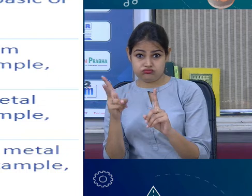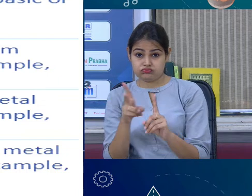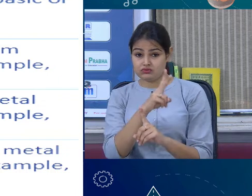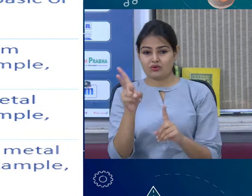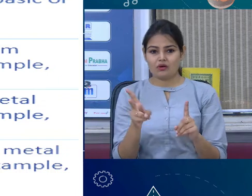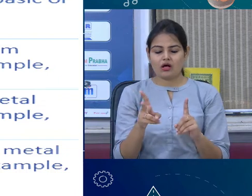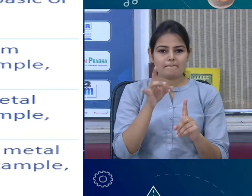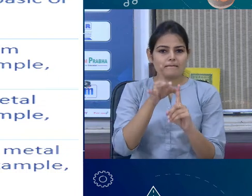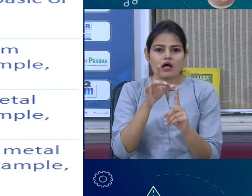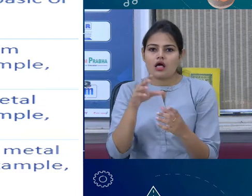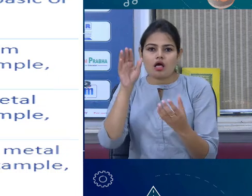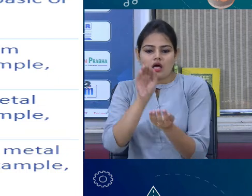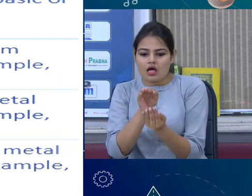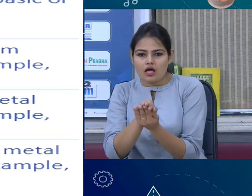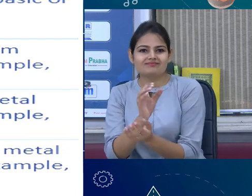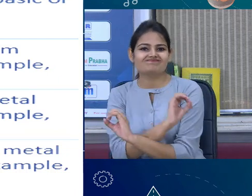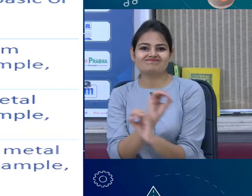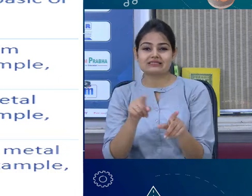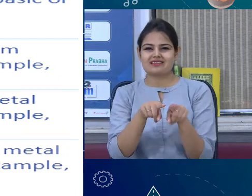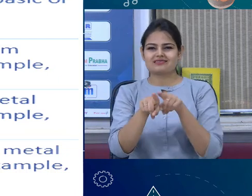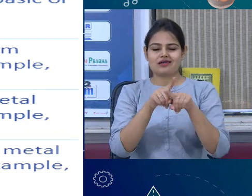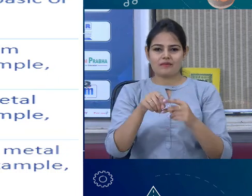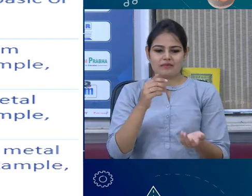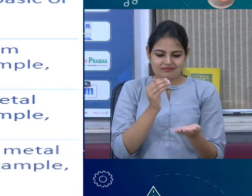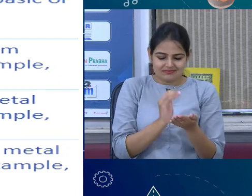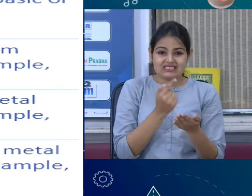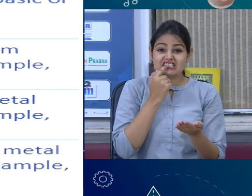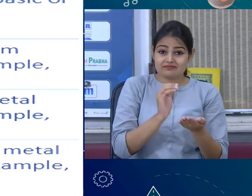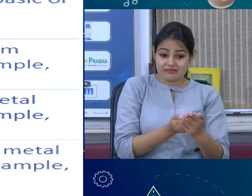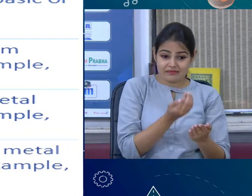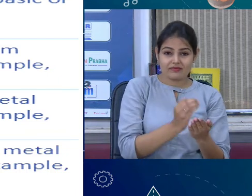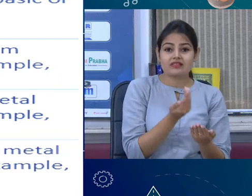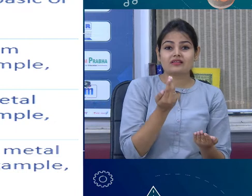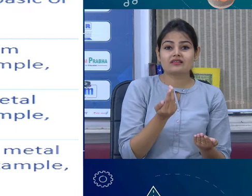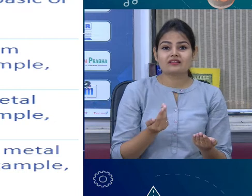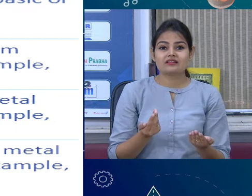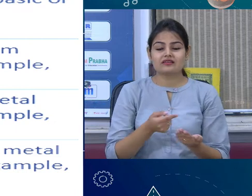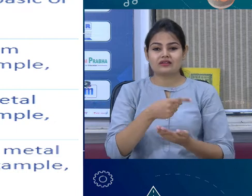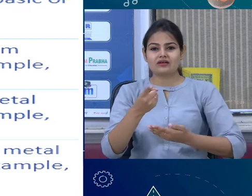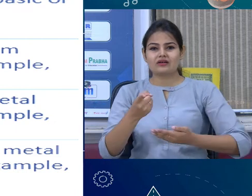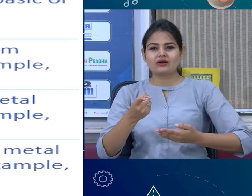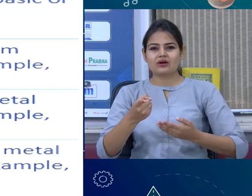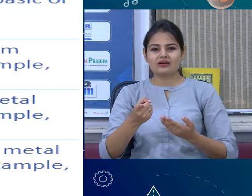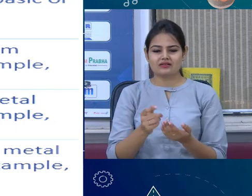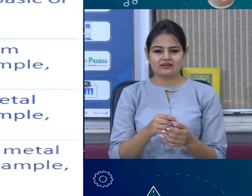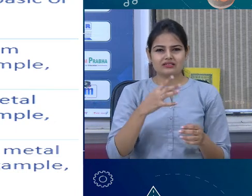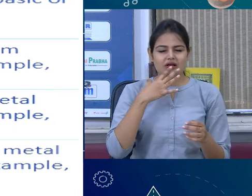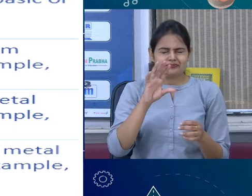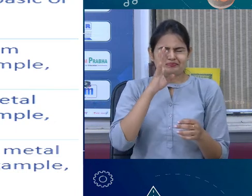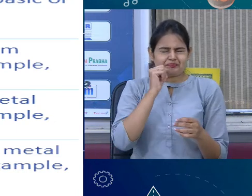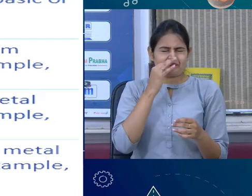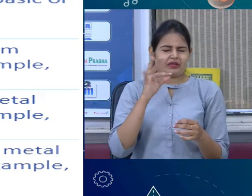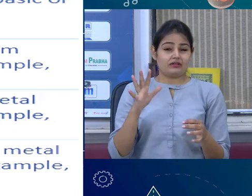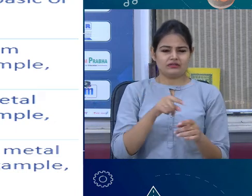acids होते हैं, तो हम उनको कभी किसी metallic container में नहीं रखते हैं, क्युभी इसमें तो reaction हो जाता है, because they will form a corresponding metal salt,